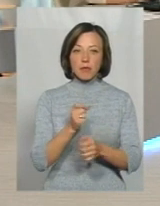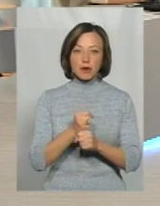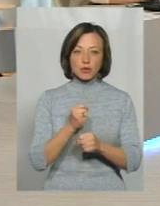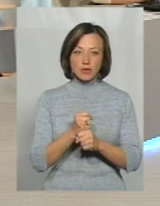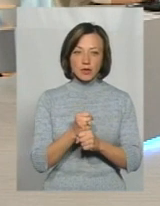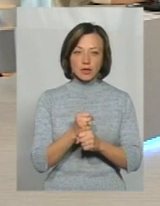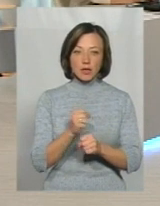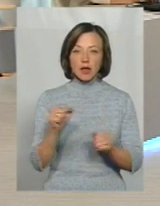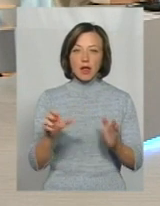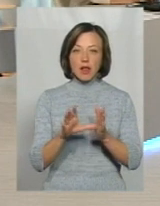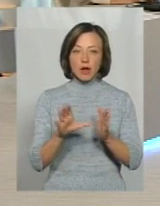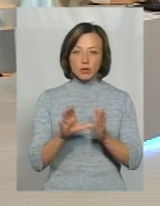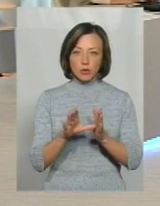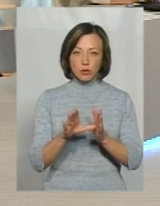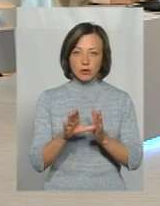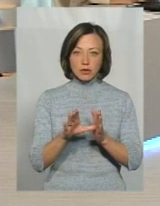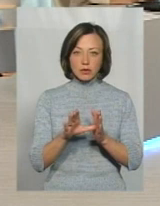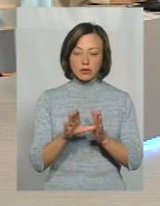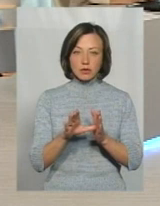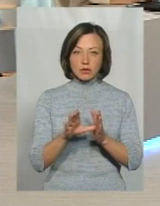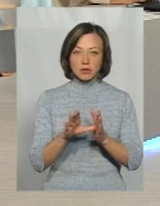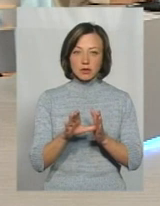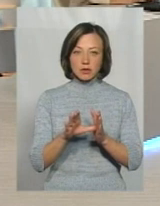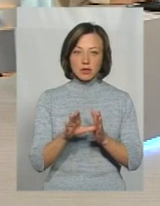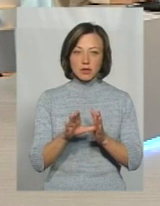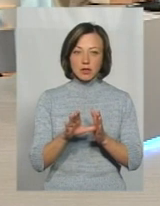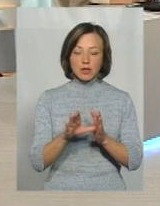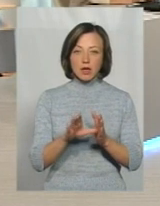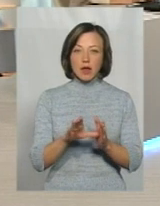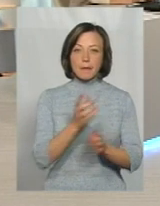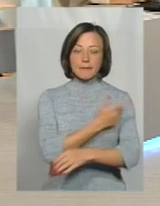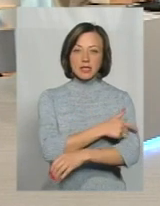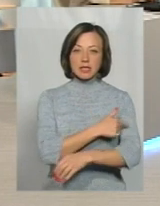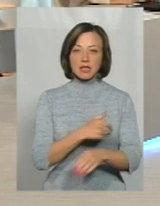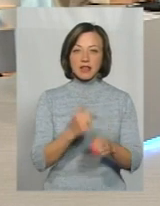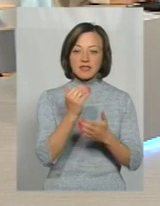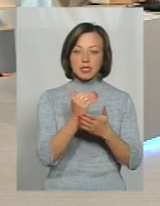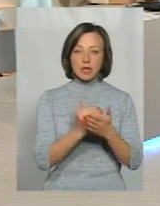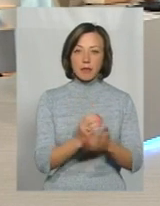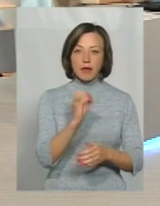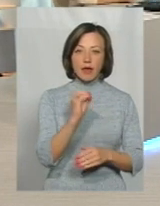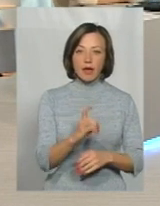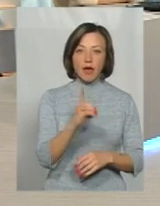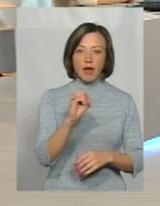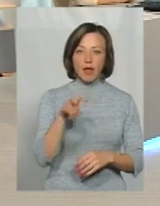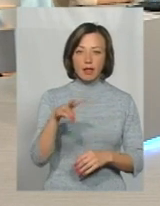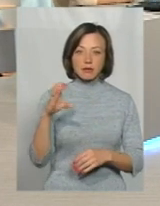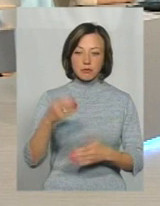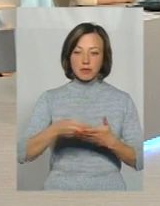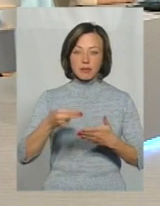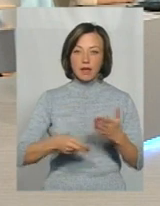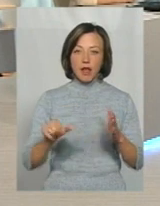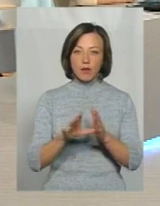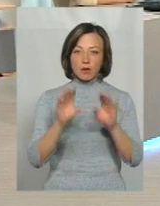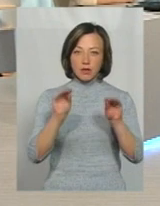електронна медицина в системі «Хелс» по підписанню електронному декларації. Тобто,